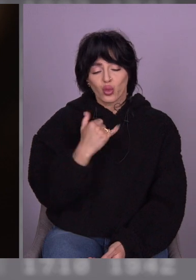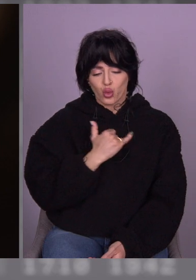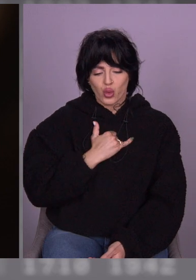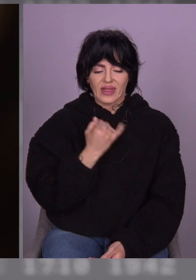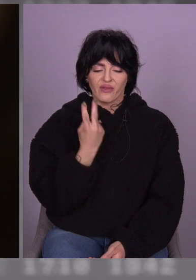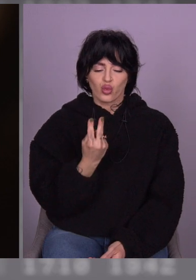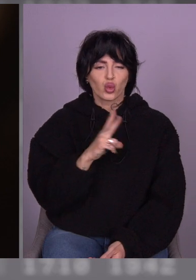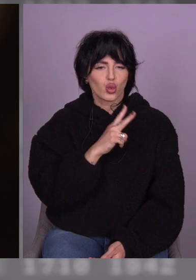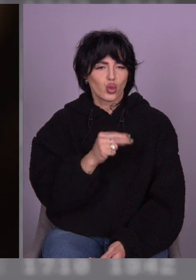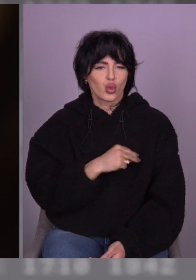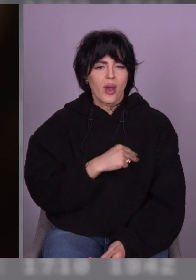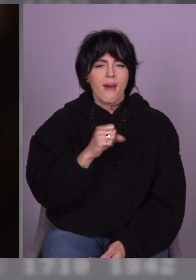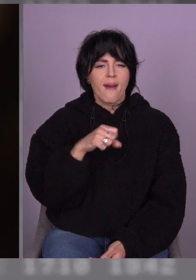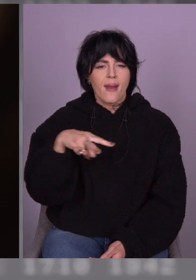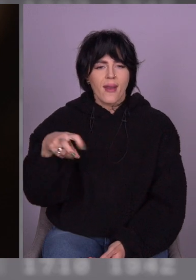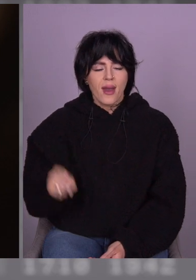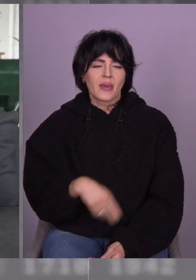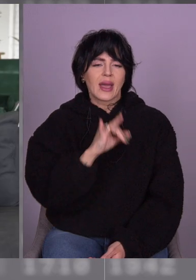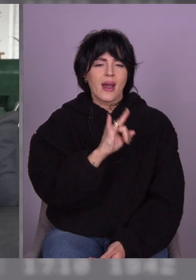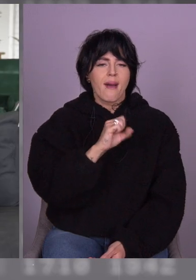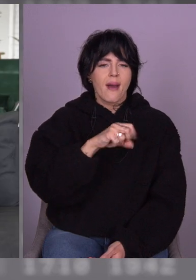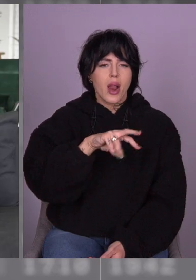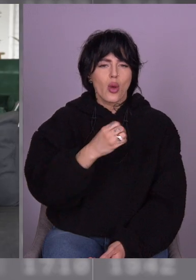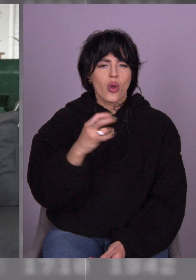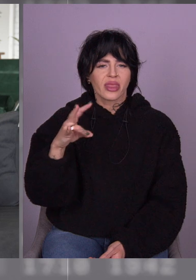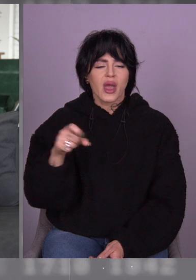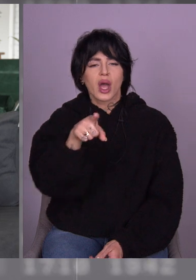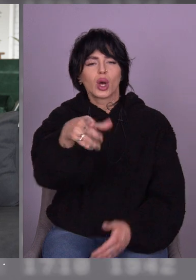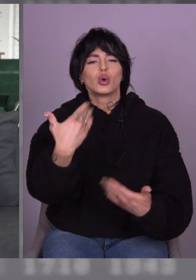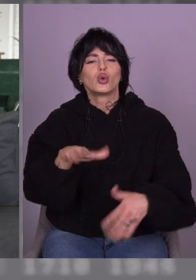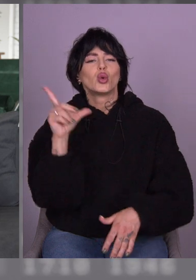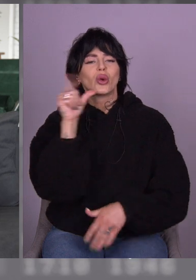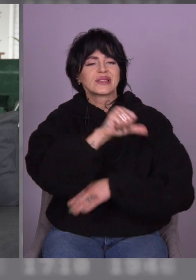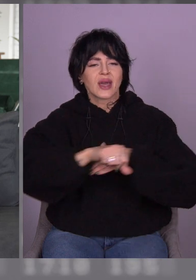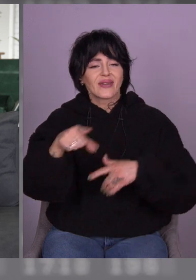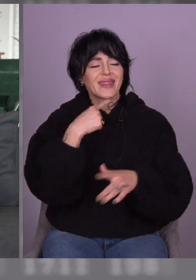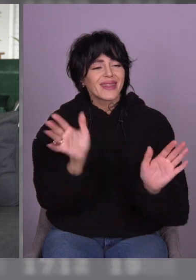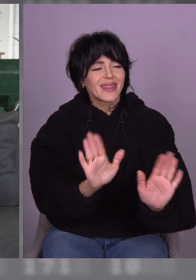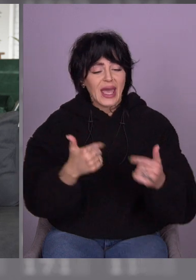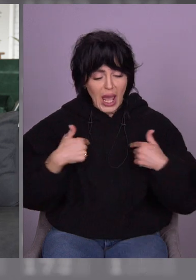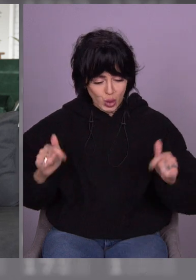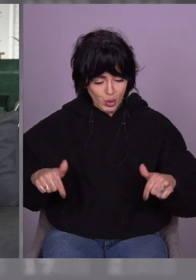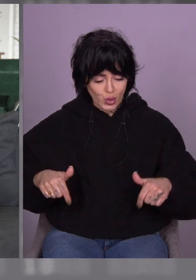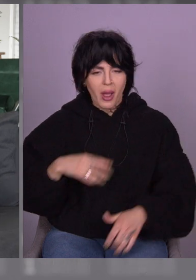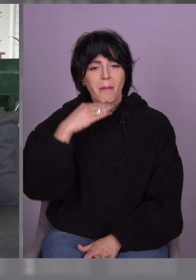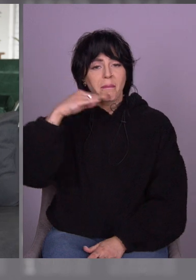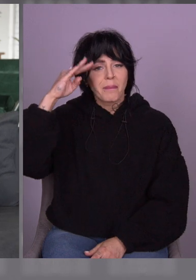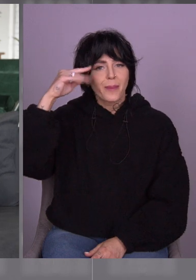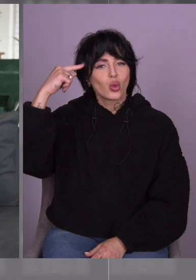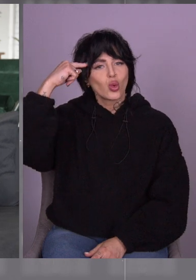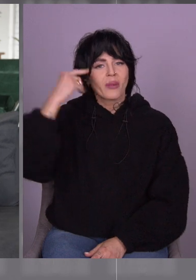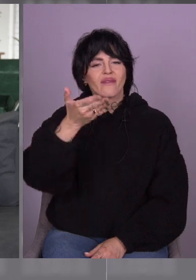Це Алла і... І Альона. Вона за кордоном. Тато, я тут. Іспанія. Ой,